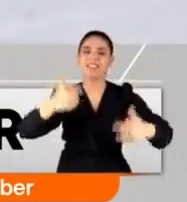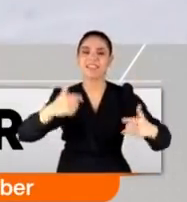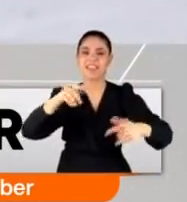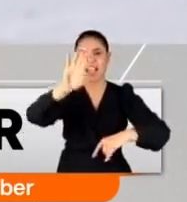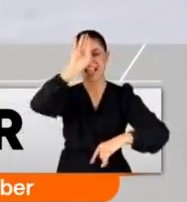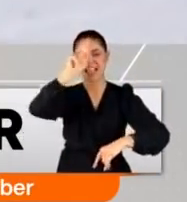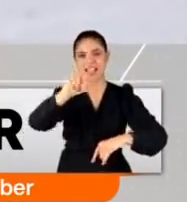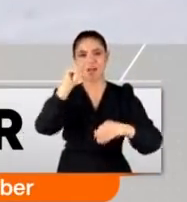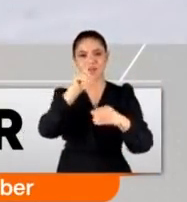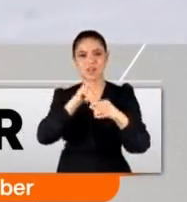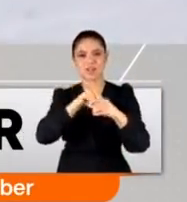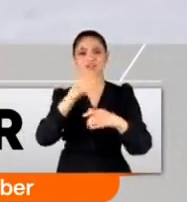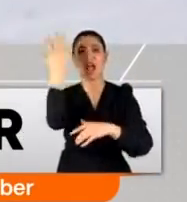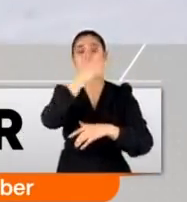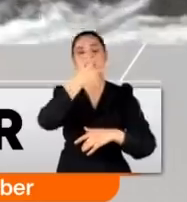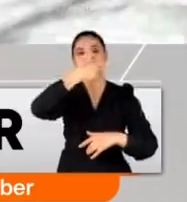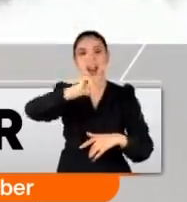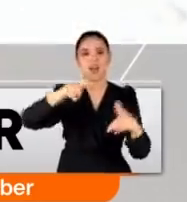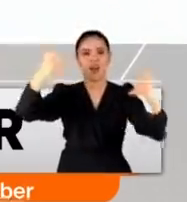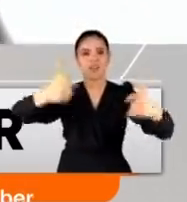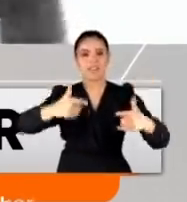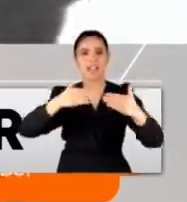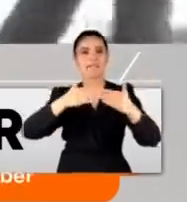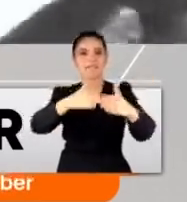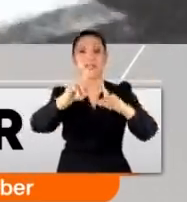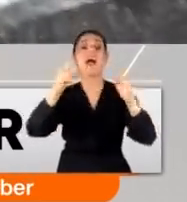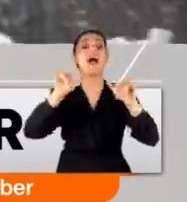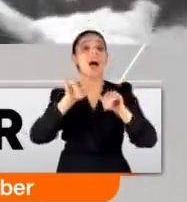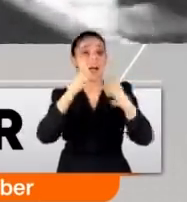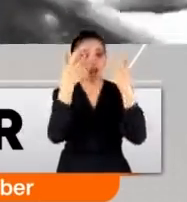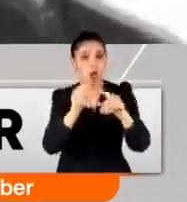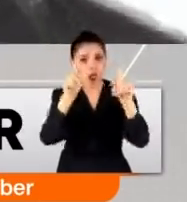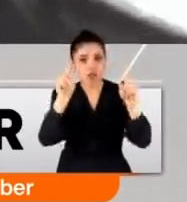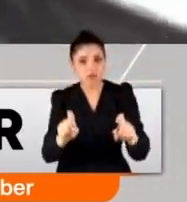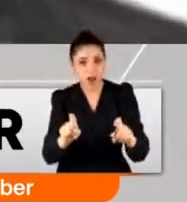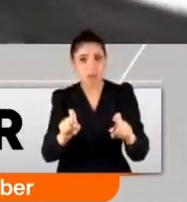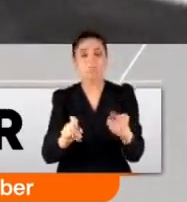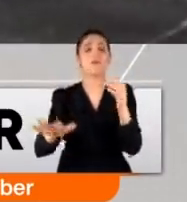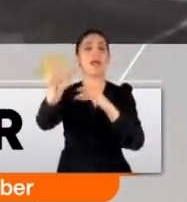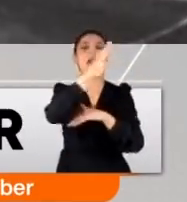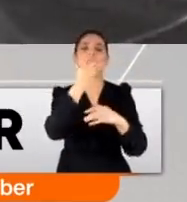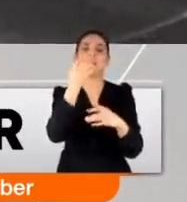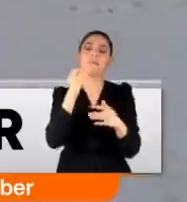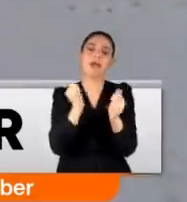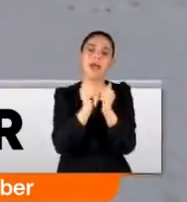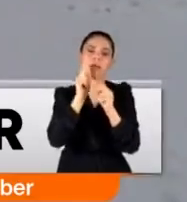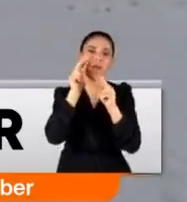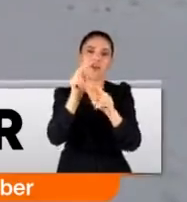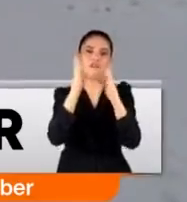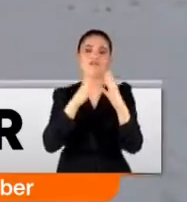İstanbul'da Karaköy iskelesinde aynı görüntüler ortaya çıkacak mı onu da hep birlikte göreceğiz.